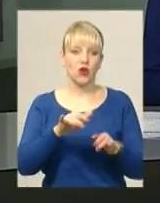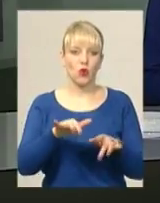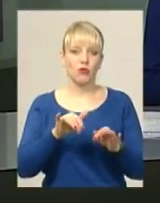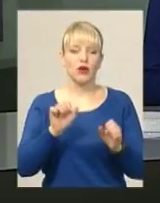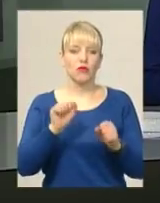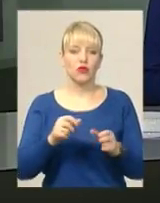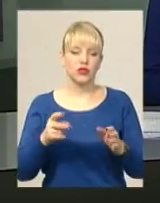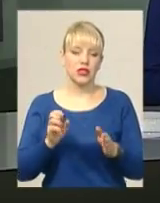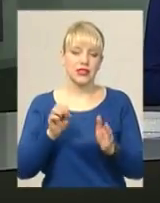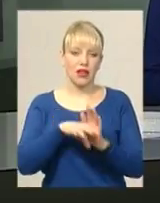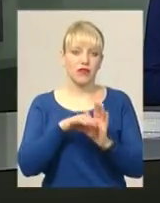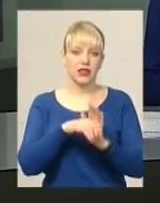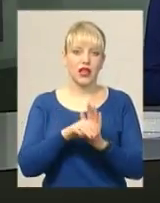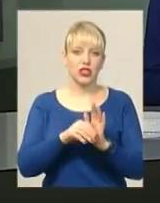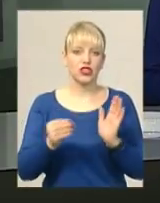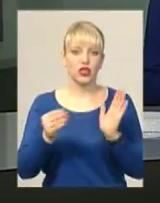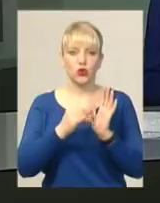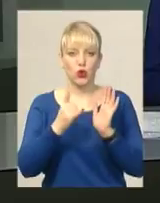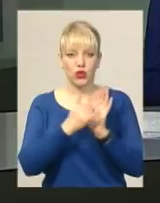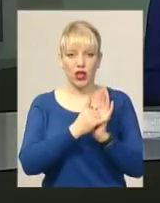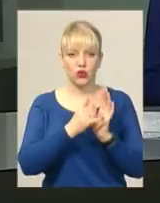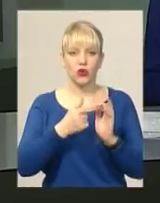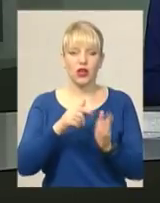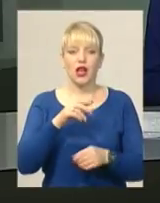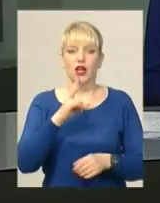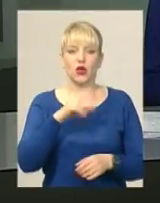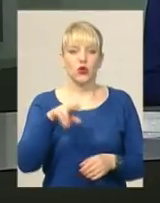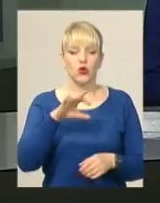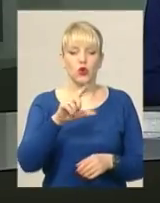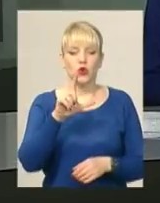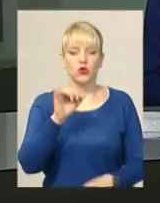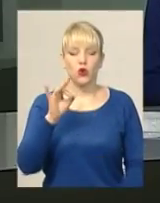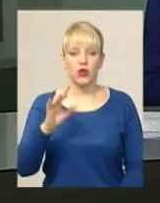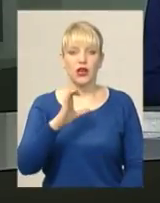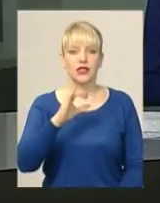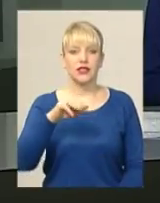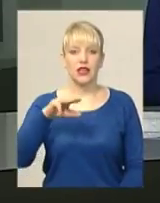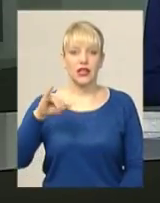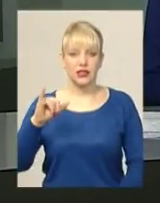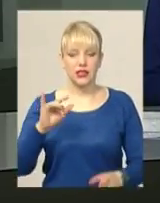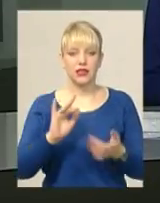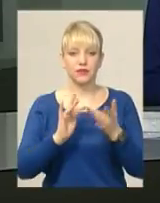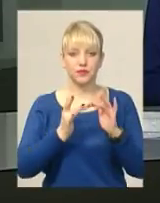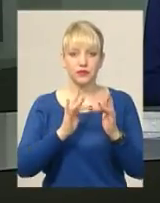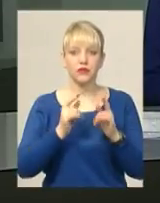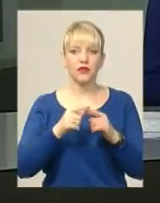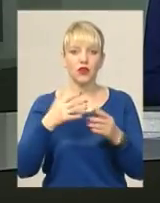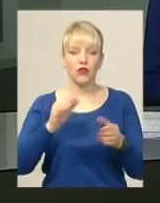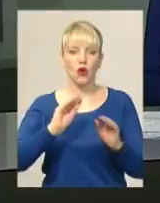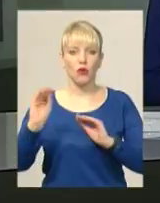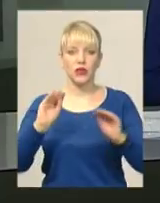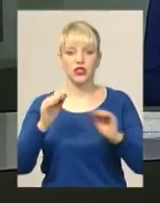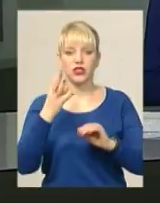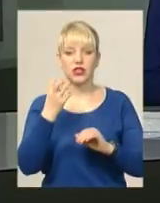потрібно завантажити додаток «Дозор Сіті» або ж зайти на сайт із аналогічною назвою. Наразі GPS-трекерами обладнали 438